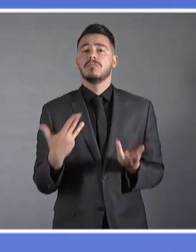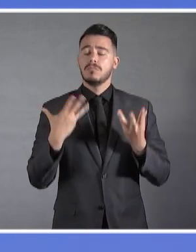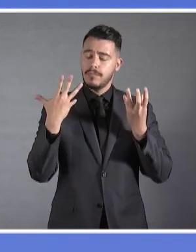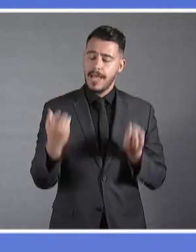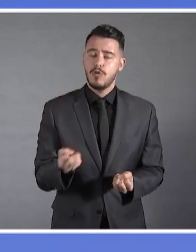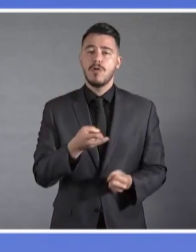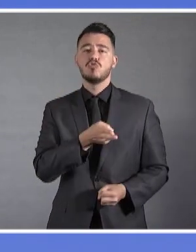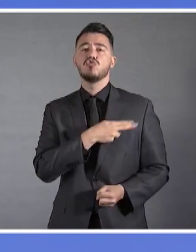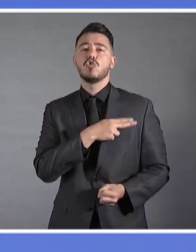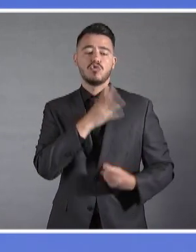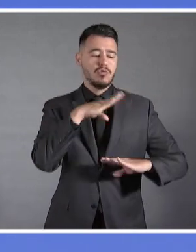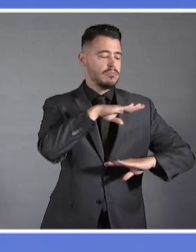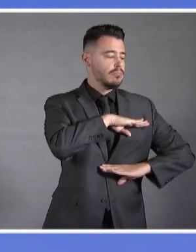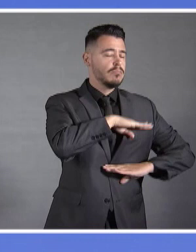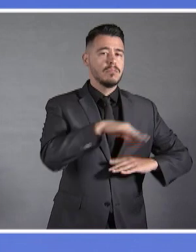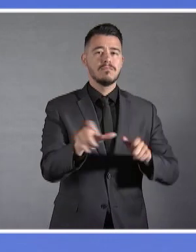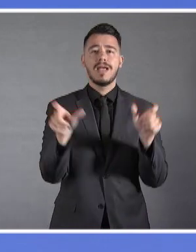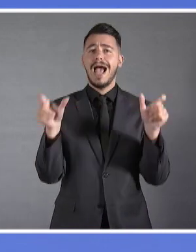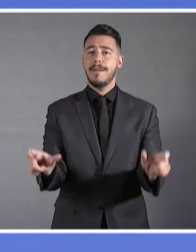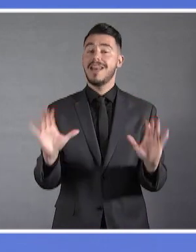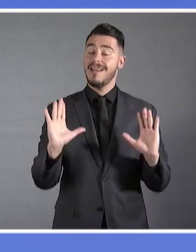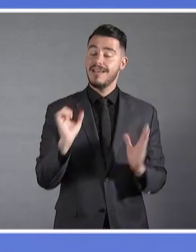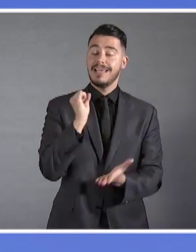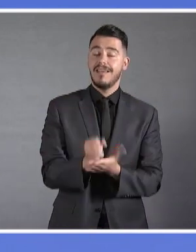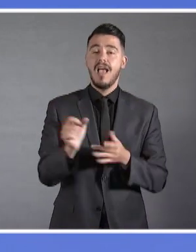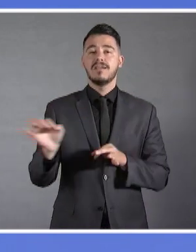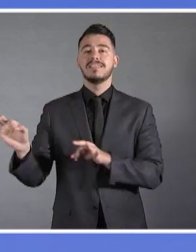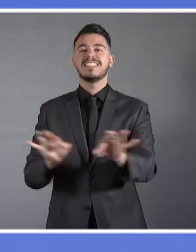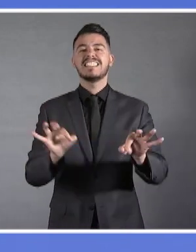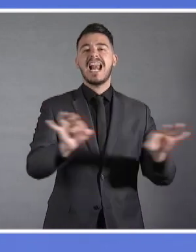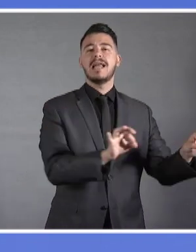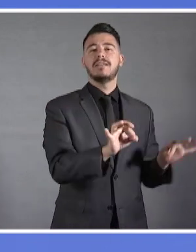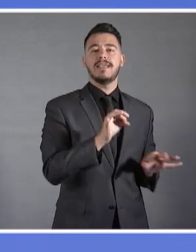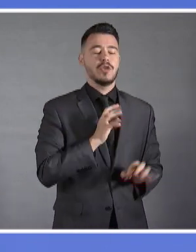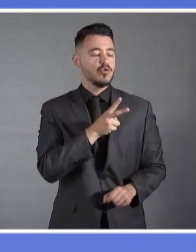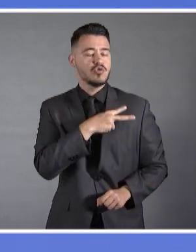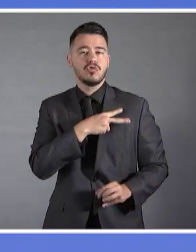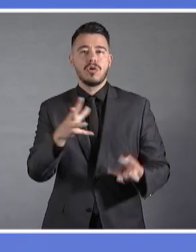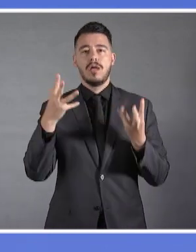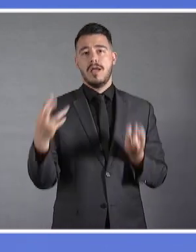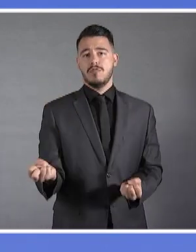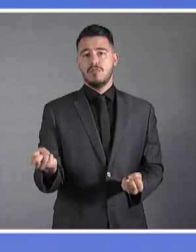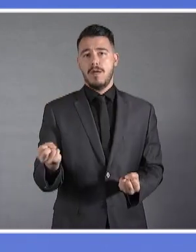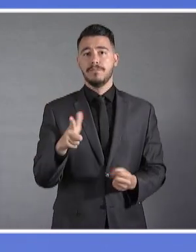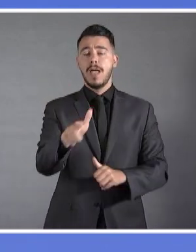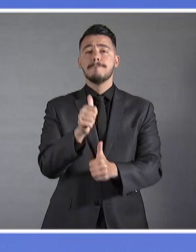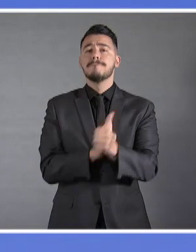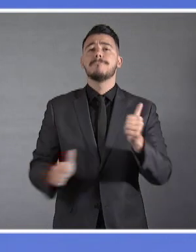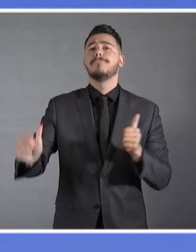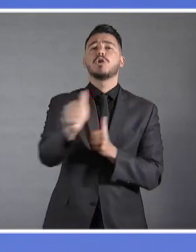και με μια συγκροτημένη στρατηγική, η οποία πέραν της βασικής της προτεραιότητας, που πάντα